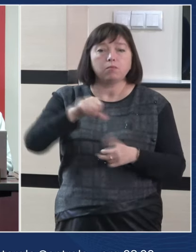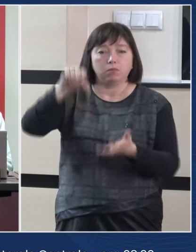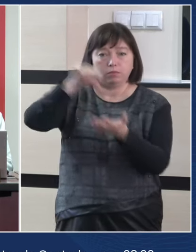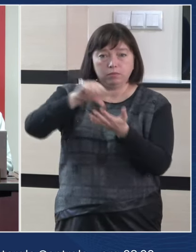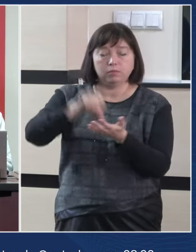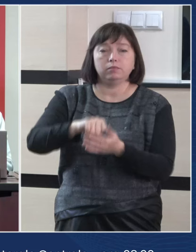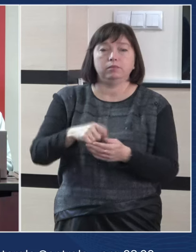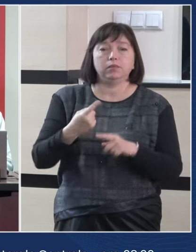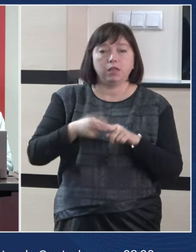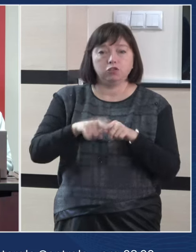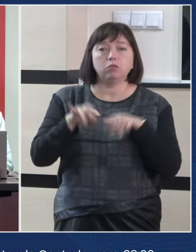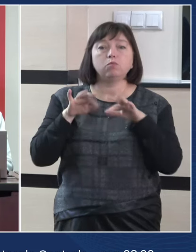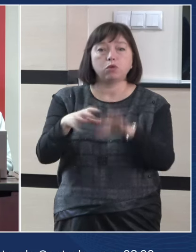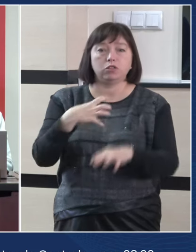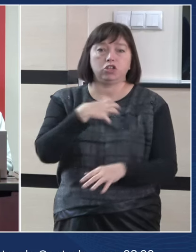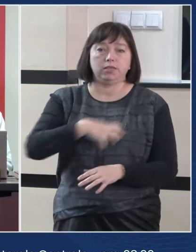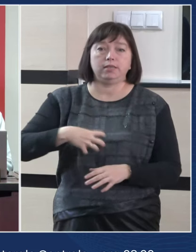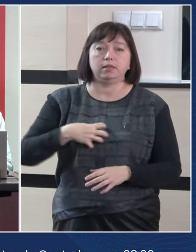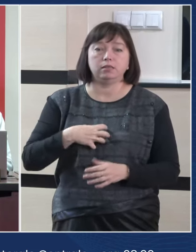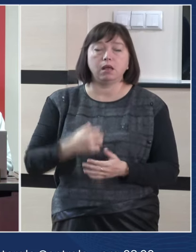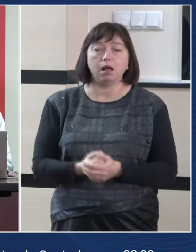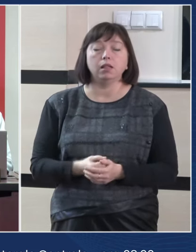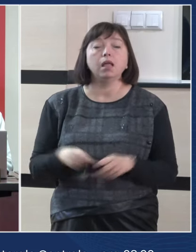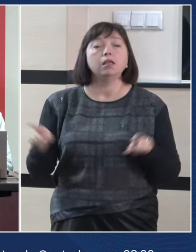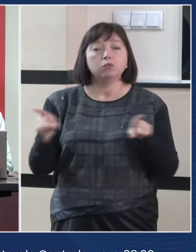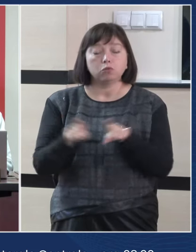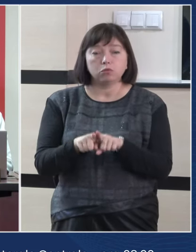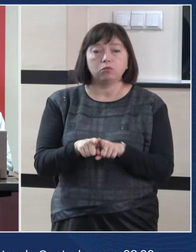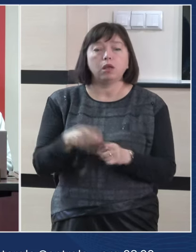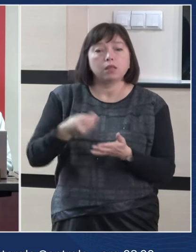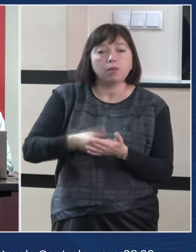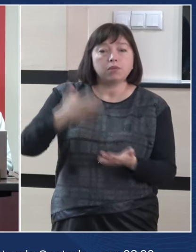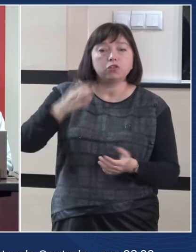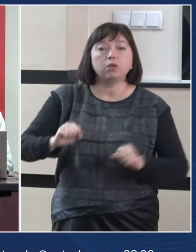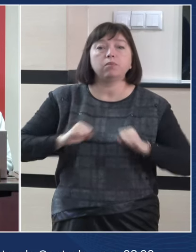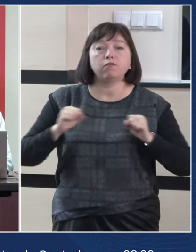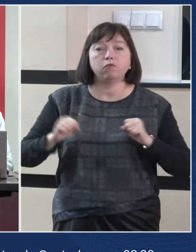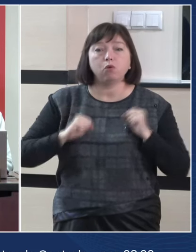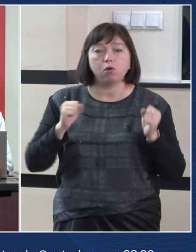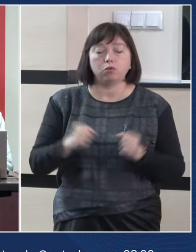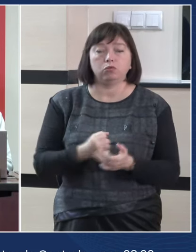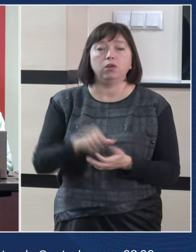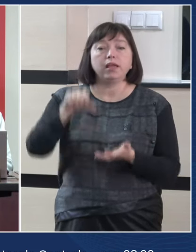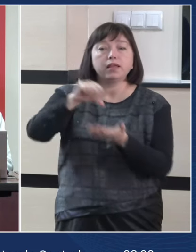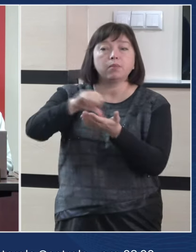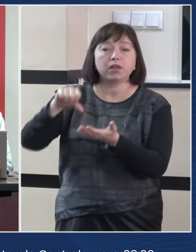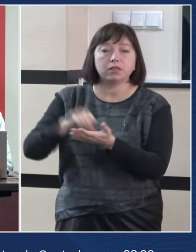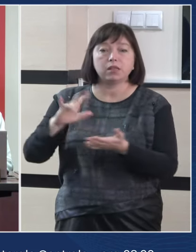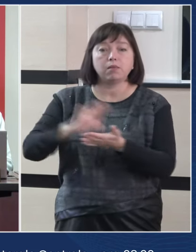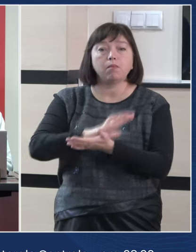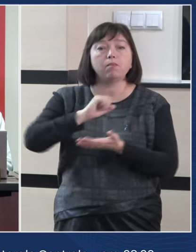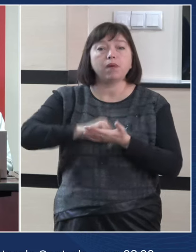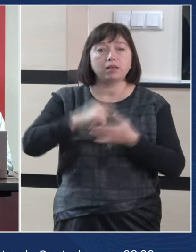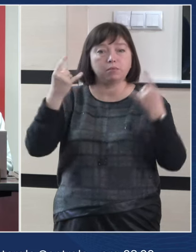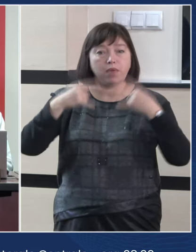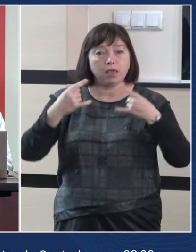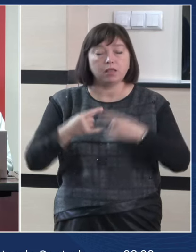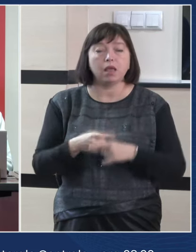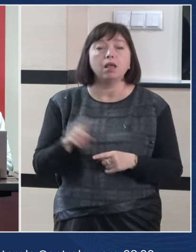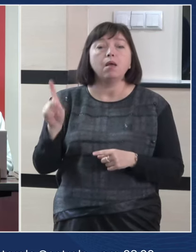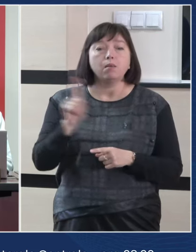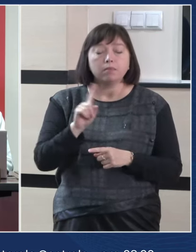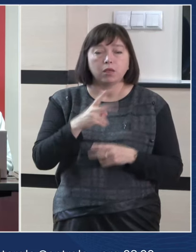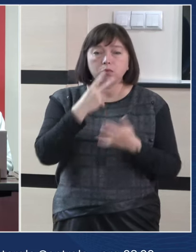acest proces esențial. Totodată apreciem eforturile reprezentanțelor mass media pentru